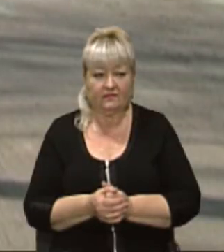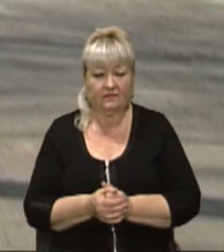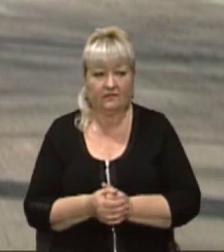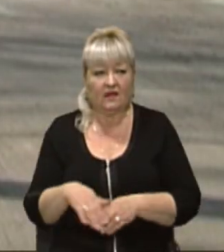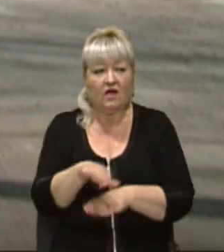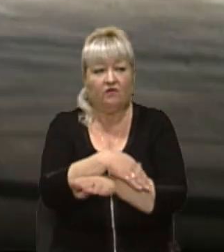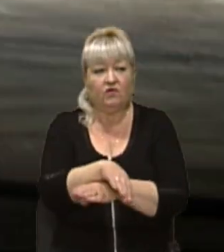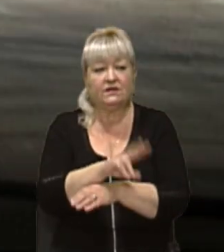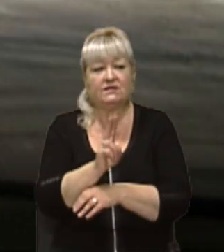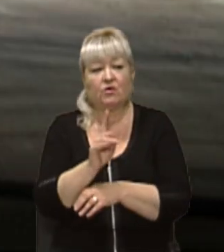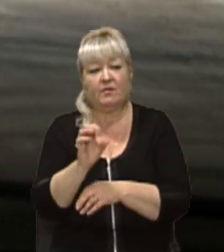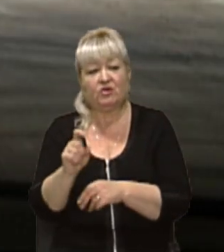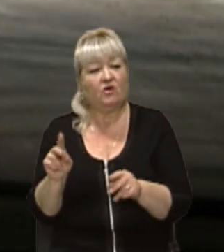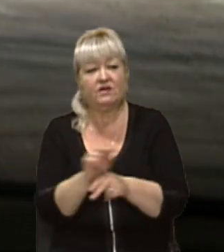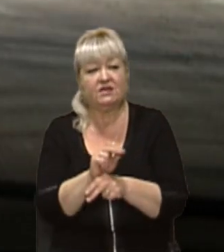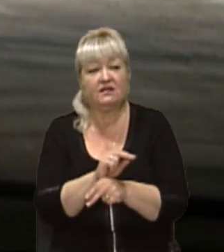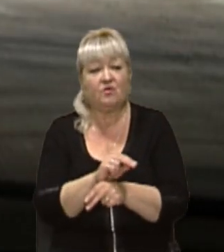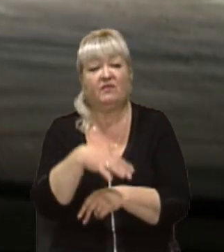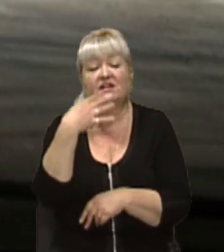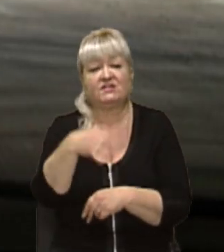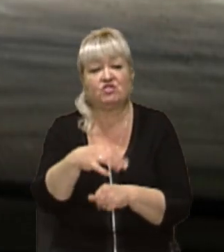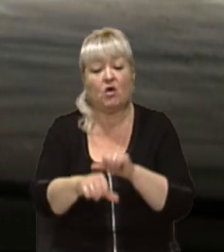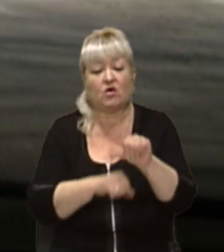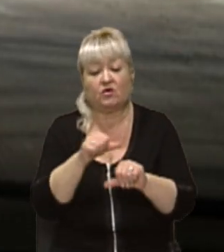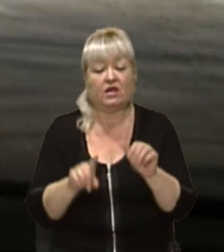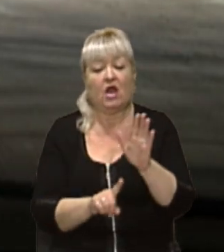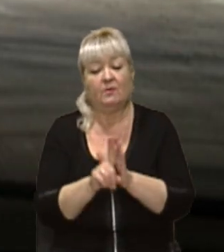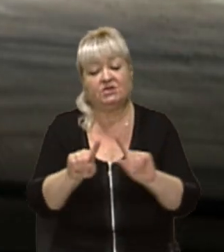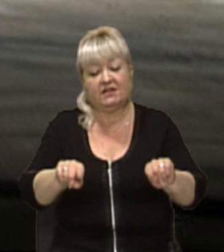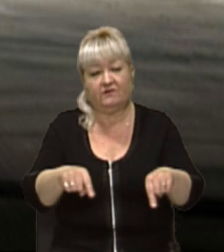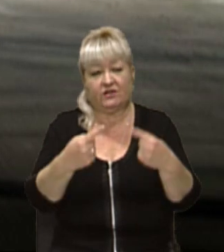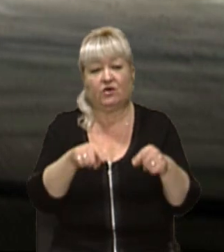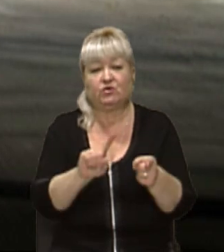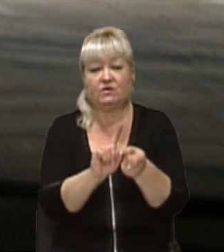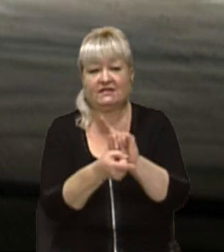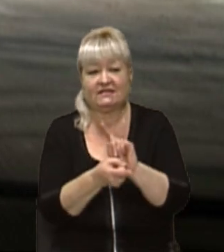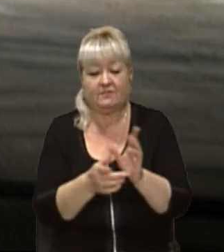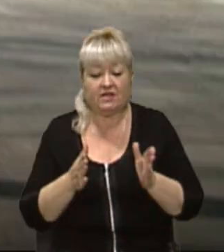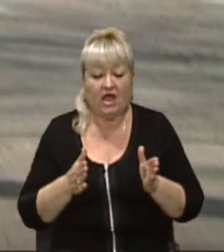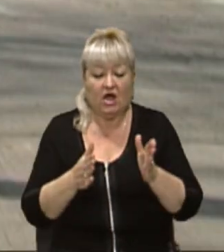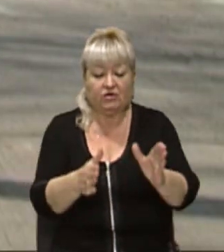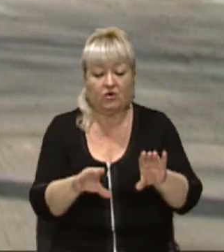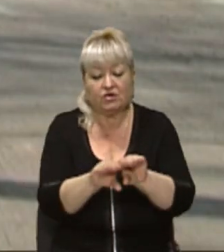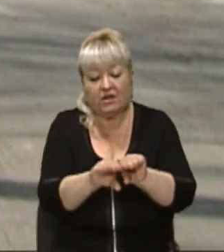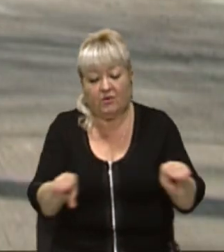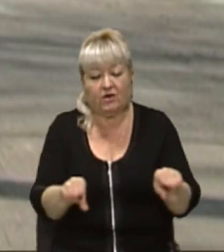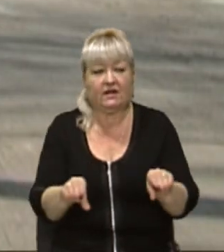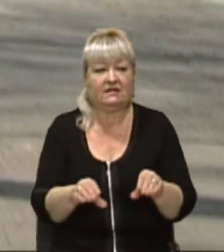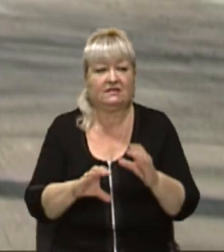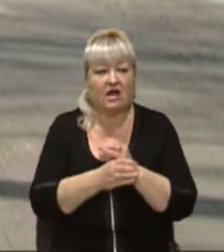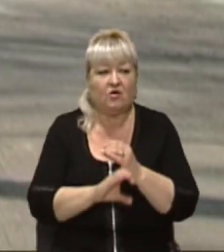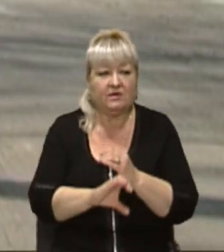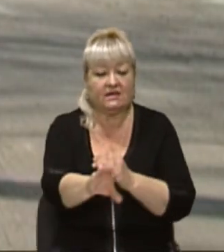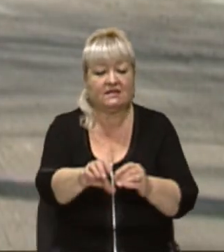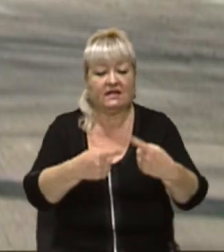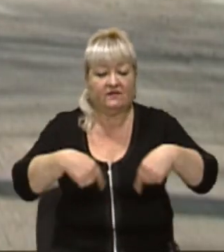Вулицю Курмановича, яку не ремонтували 40 років, почали відновлювати. Тут замінять дорожнє покриття, а ще комунікації на відрізку 1